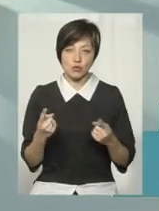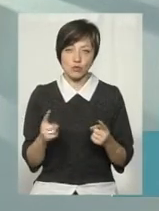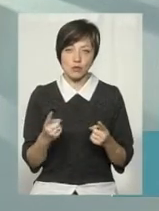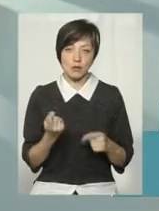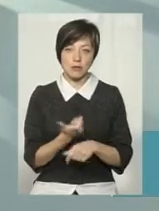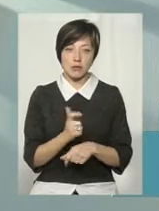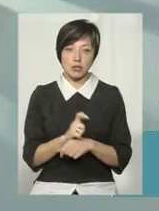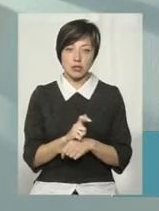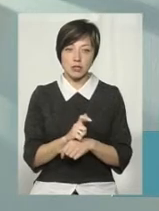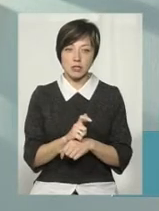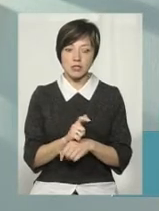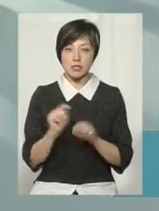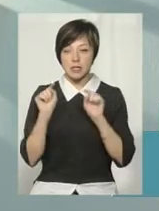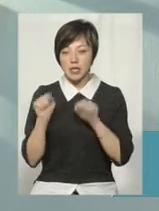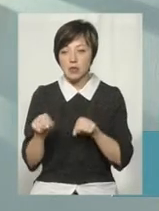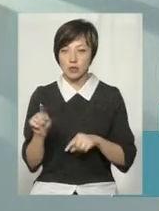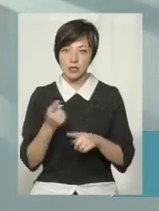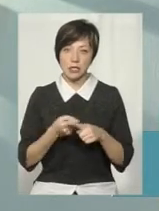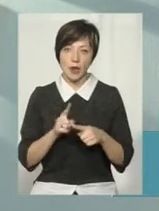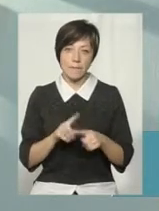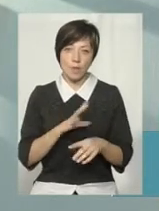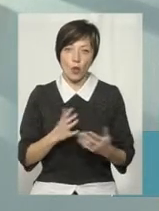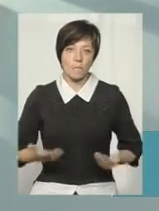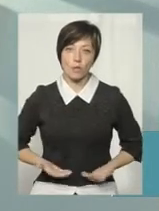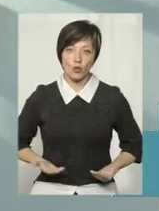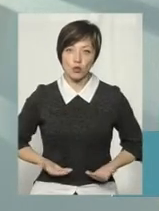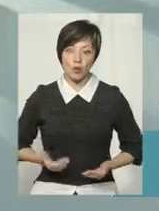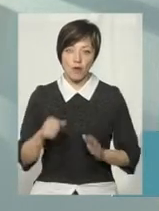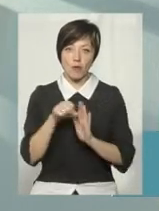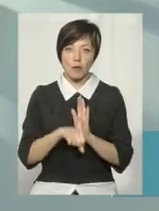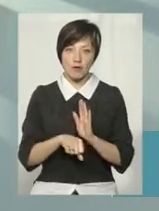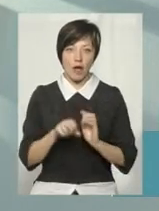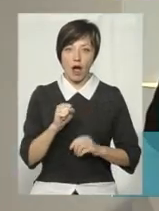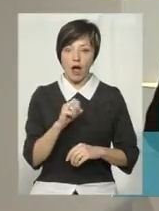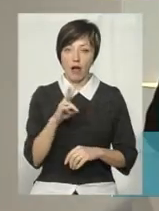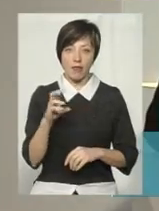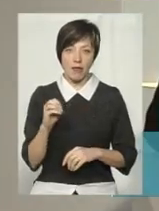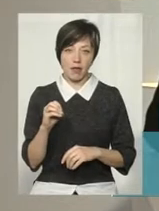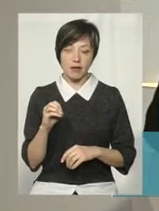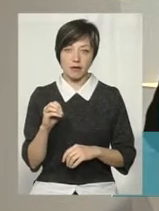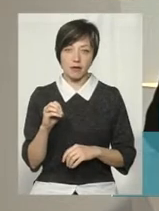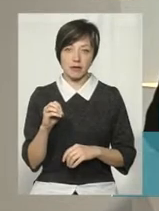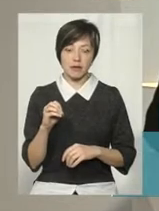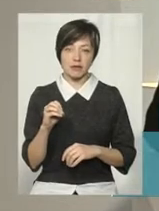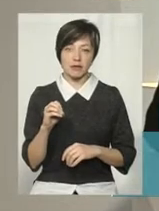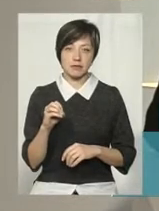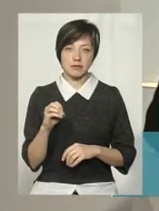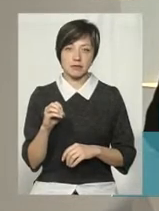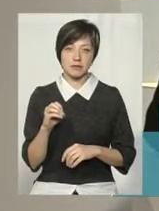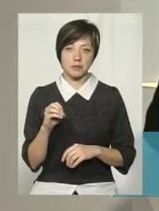більше є схильним до того, що це було якесь побутове вбивство, а не все ж таки